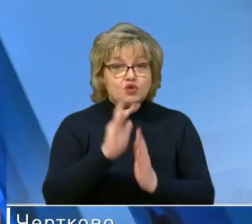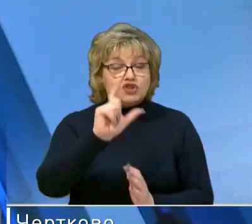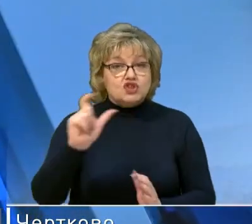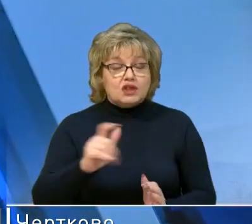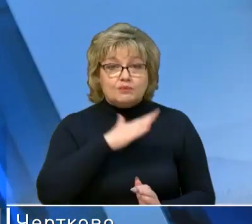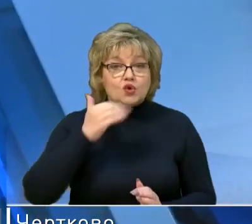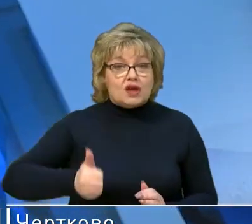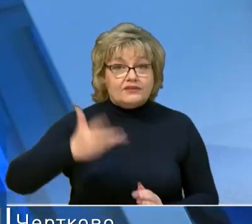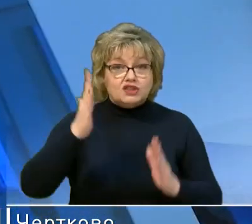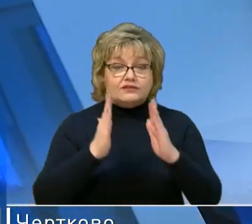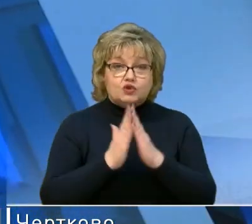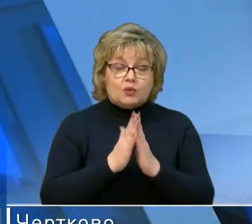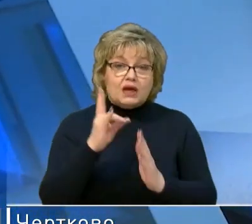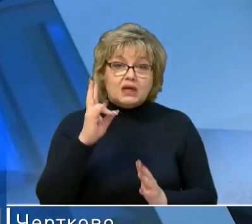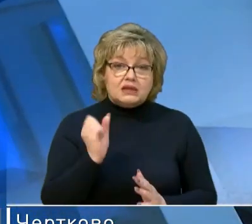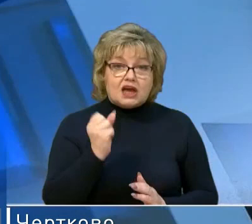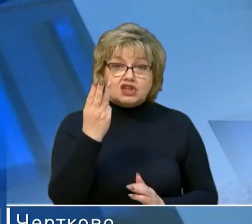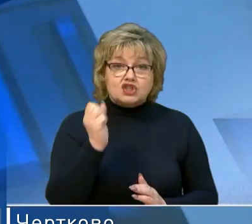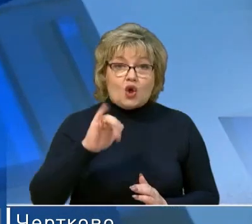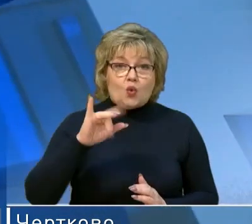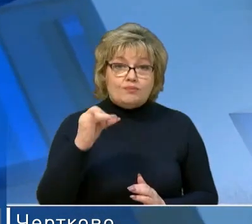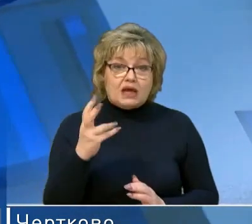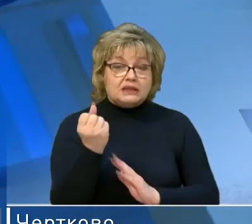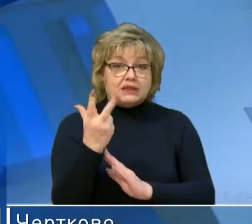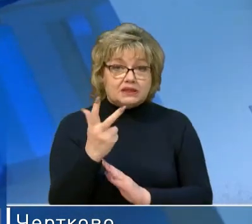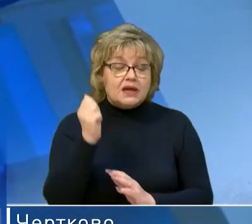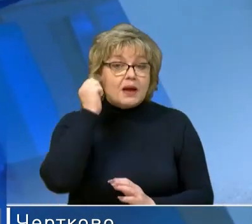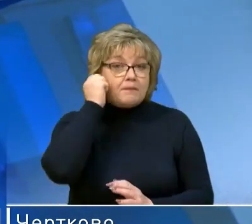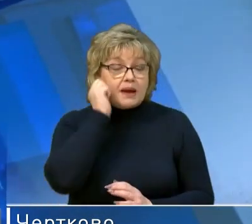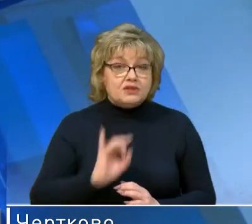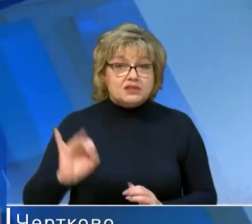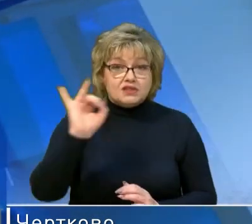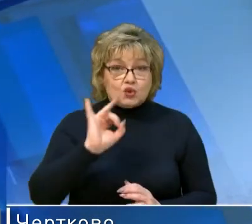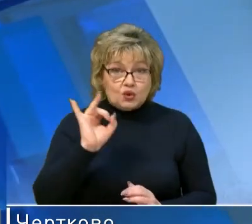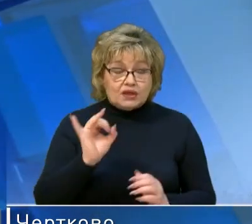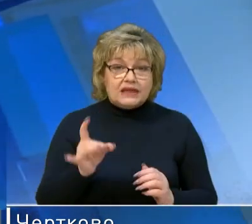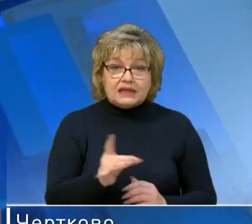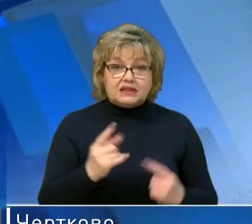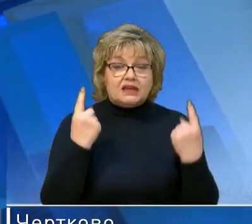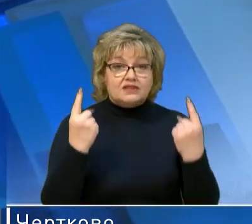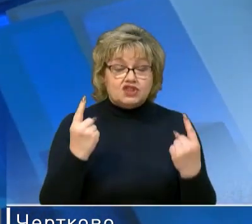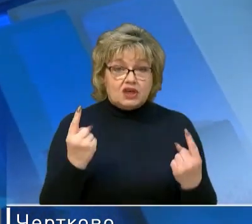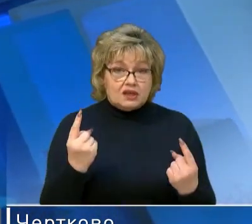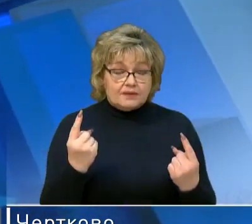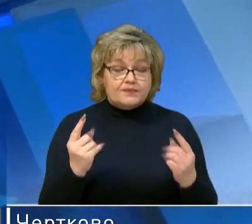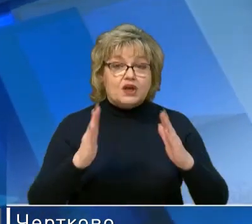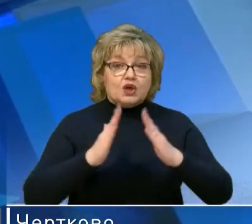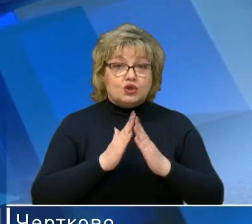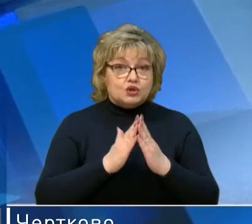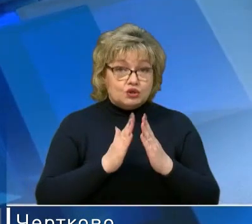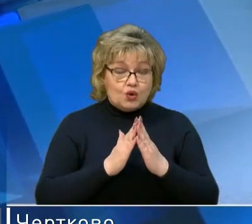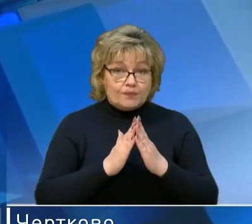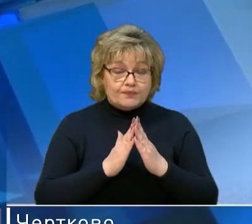жители многоквартирного дома нашего Мяна-13. Памятник архитектуре регионального значения, доходный дом Александра